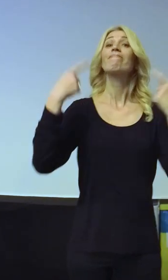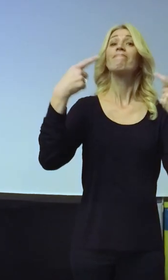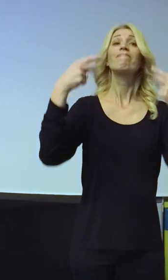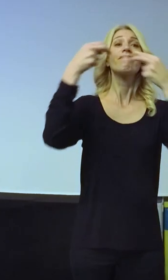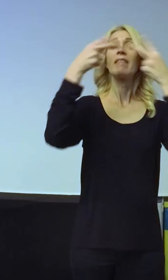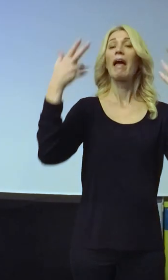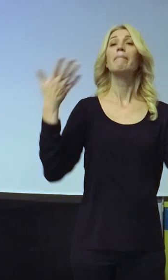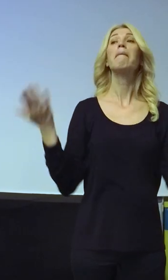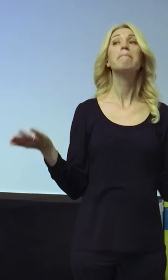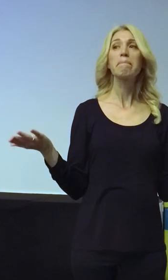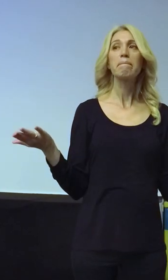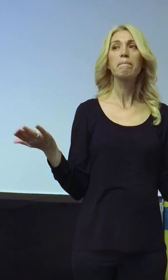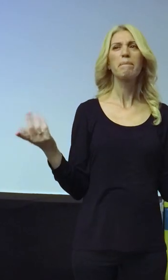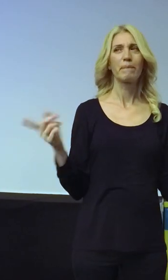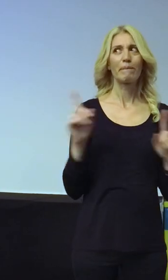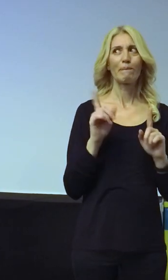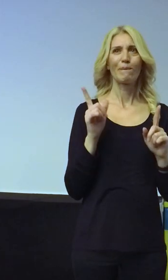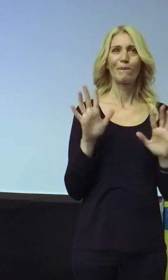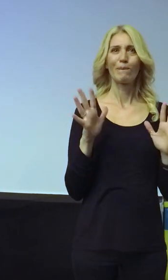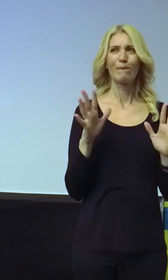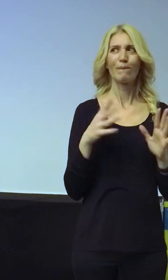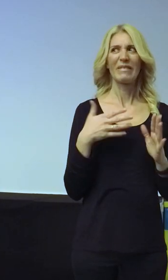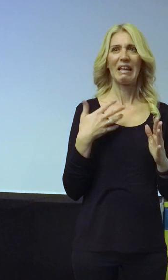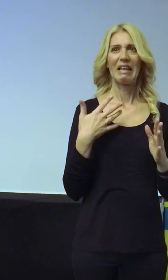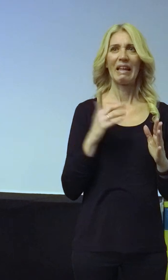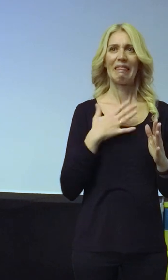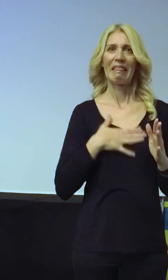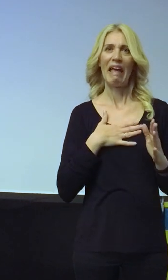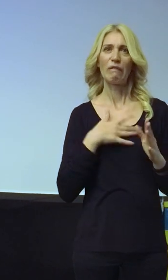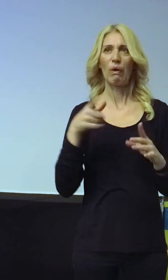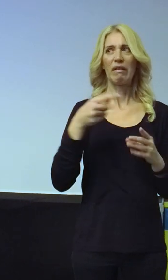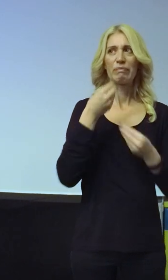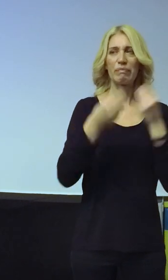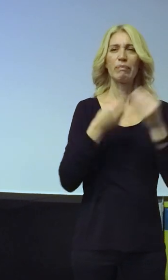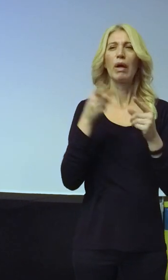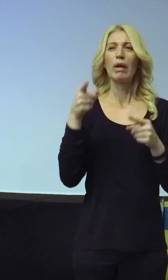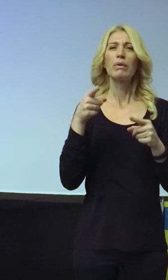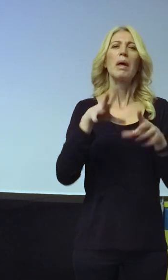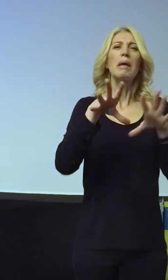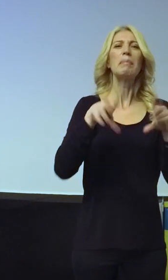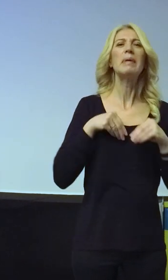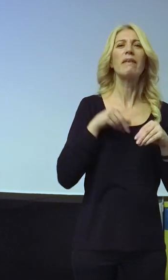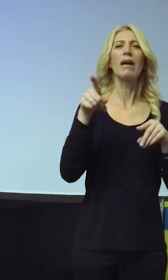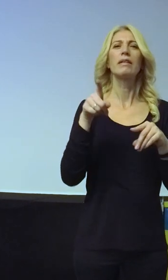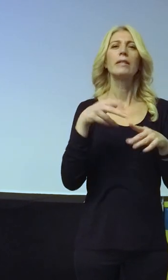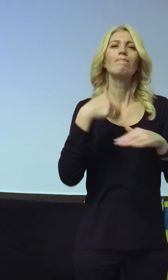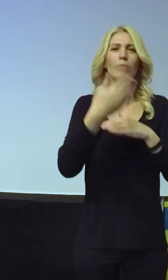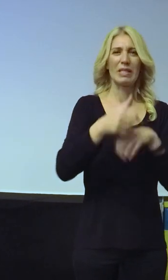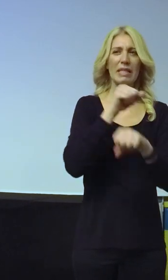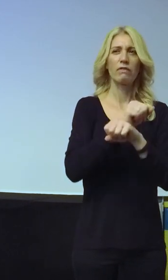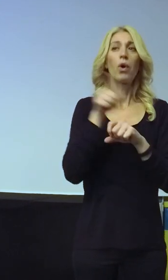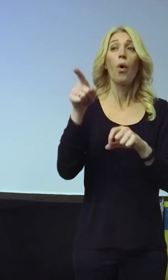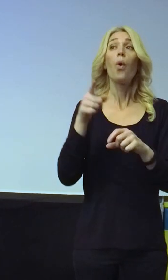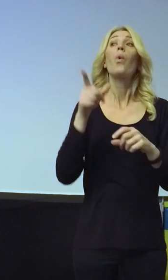Sljedeća tema je tema o kojoj se nerado govori. To je tema post-penalnog prihvata i o ovoj temi su do sada